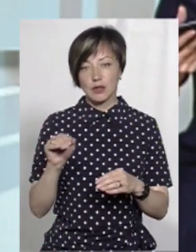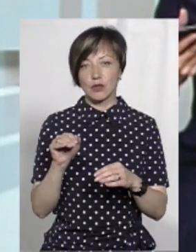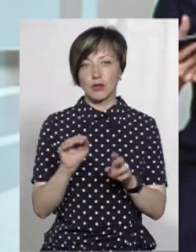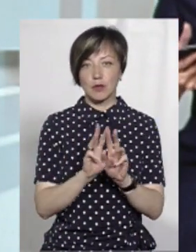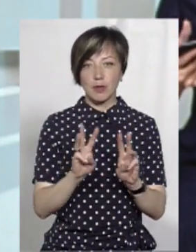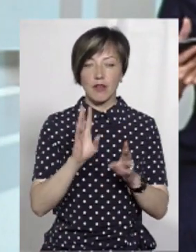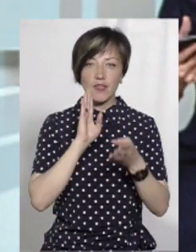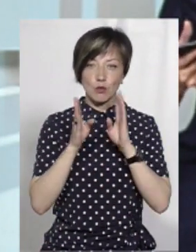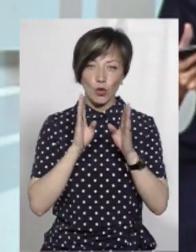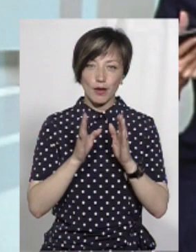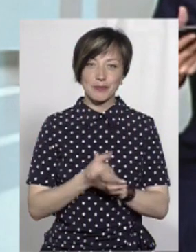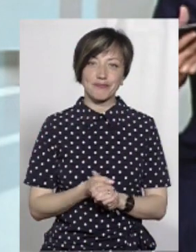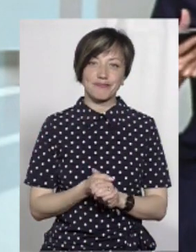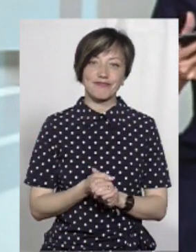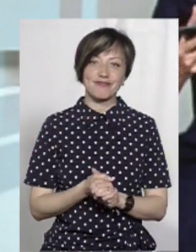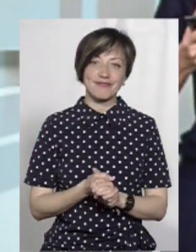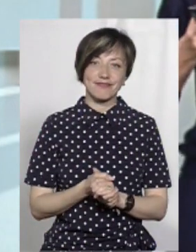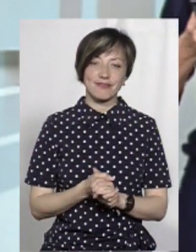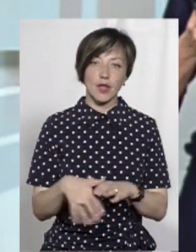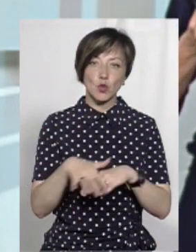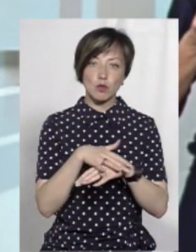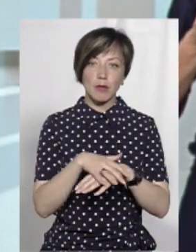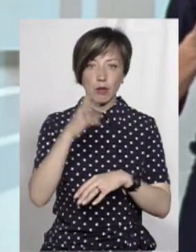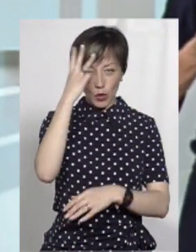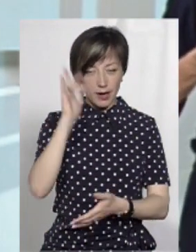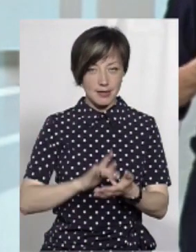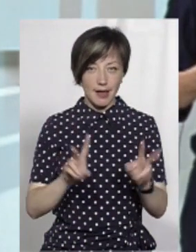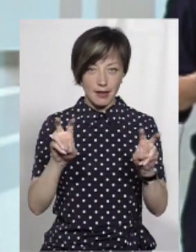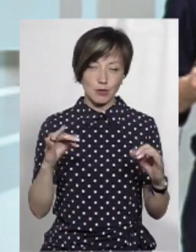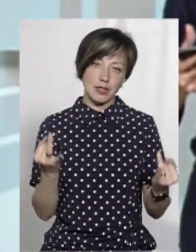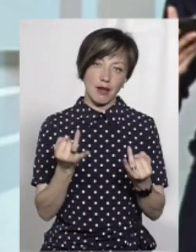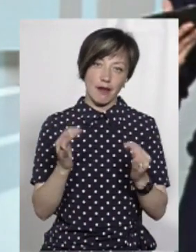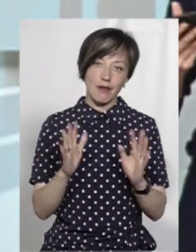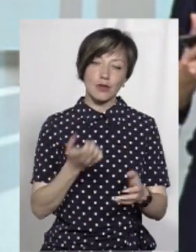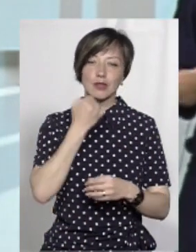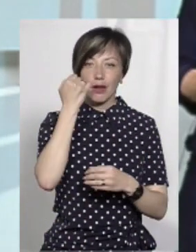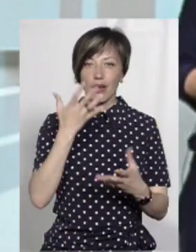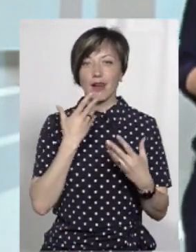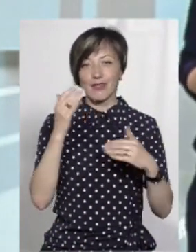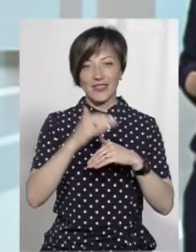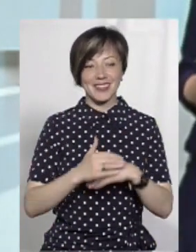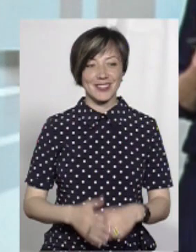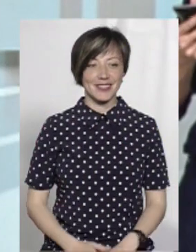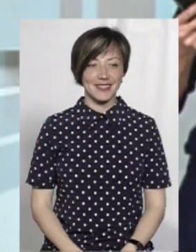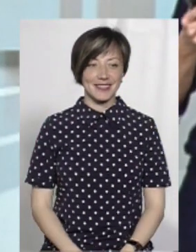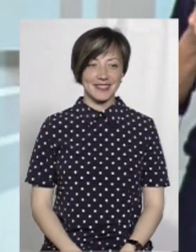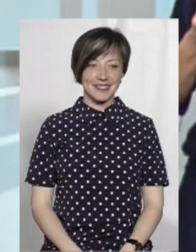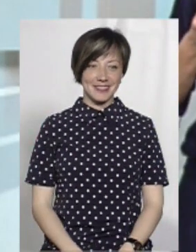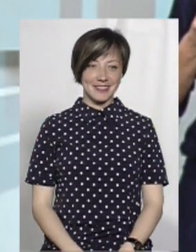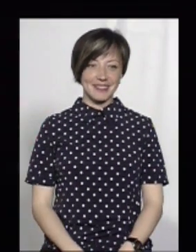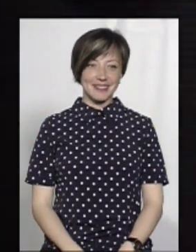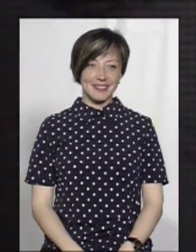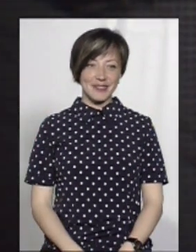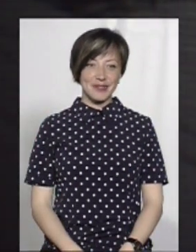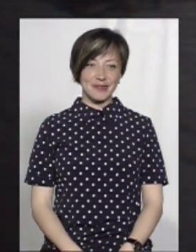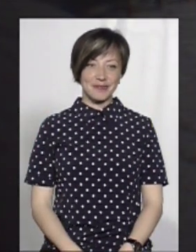сторіночку у мережі Фейсбук, на сторінку Суспільна Поділля Центр. Буде цікаво, всім дякую, гарного вечора. Гарного вечора.